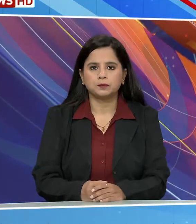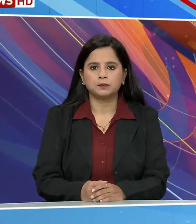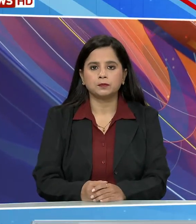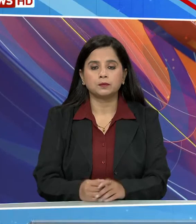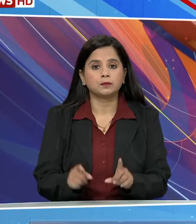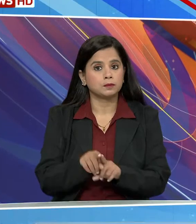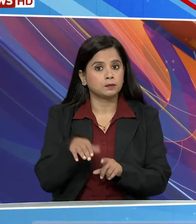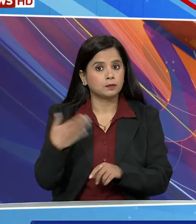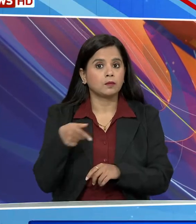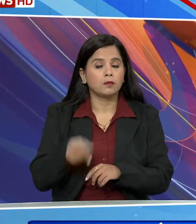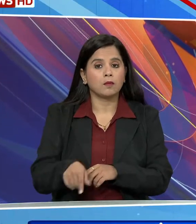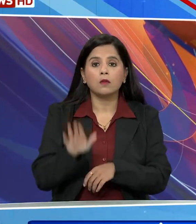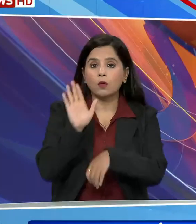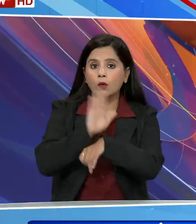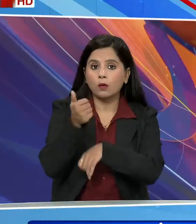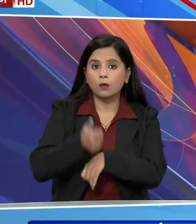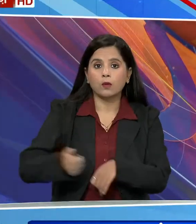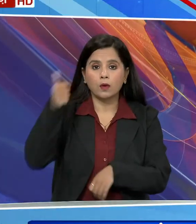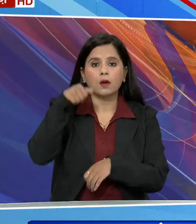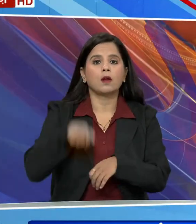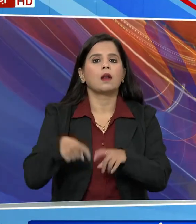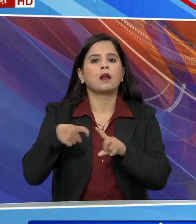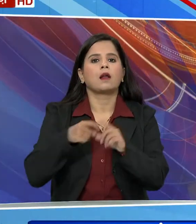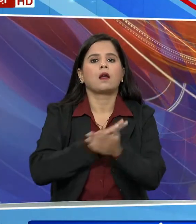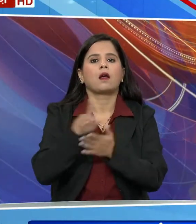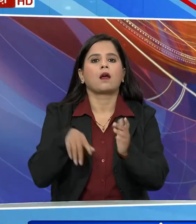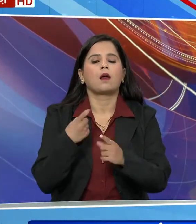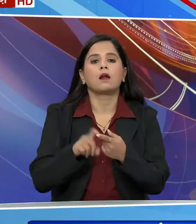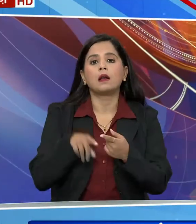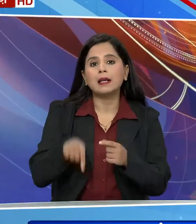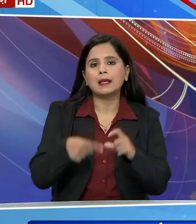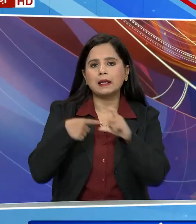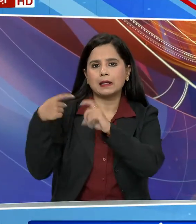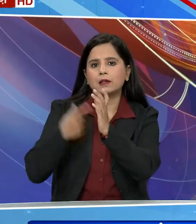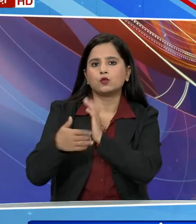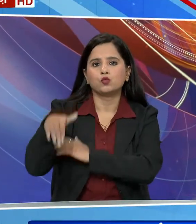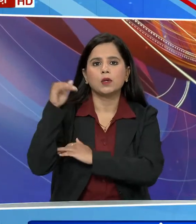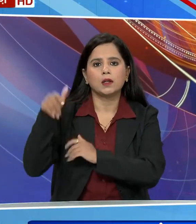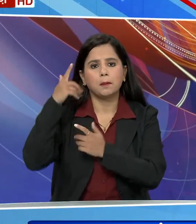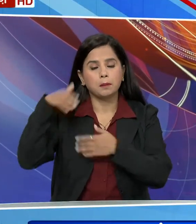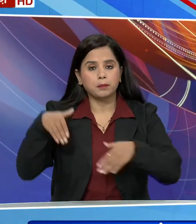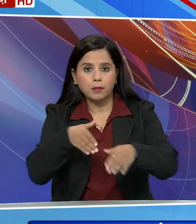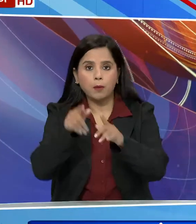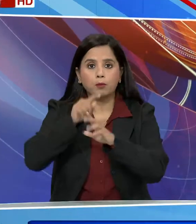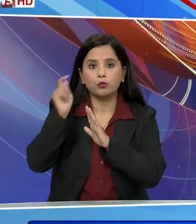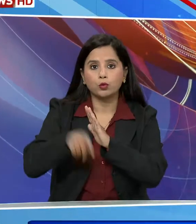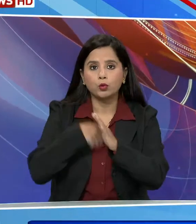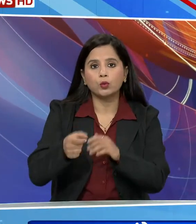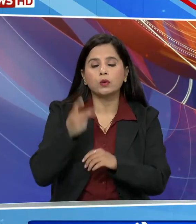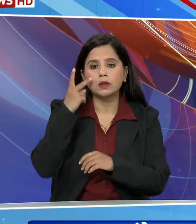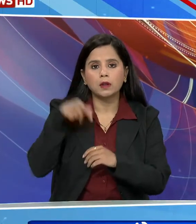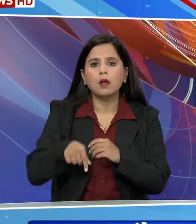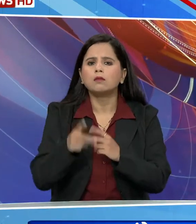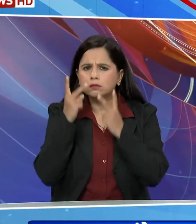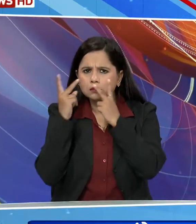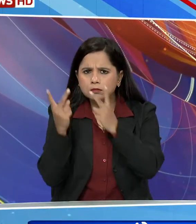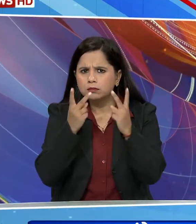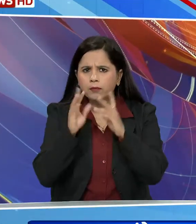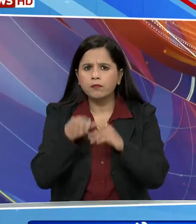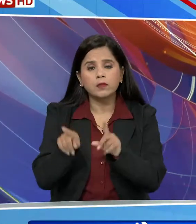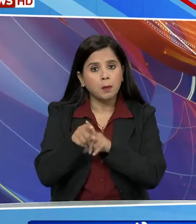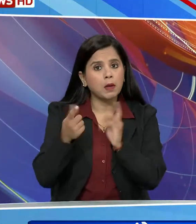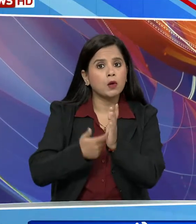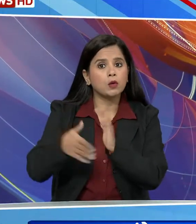वहीं कॉंगल सद्यक्ष मलिकार जुन खड़गे पूर्वी राजिस्थान नेहर परियुचना यात्रा का शुभारम करेंगे विप्रवी राजिस्थान के